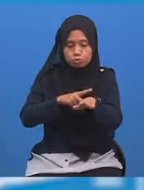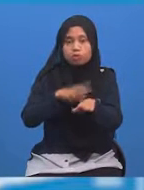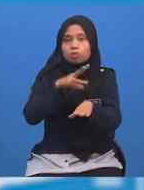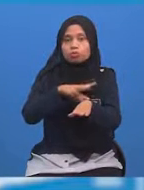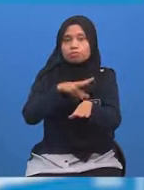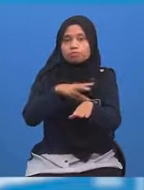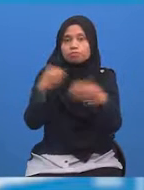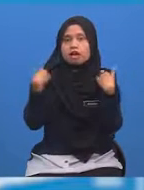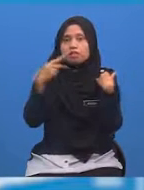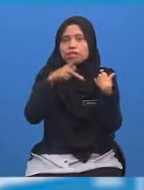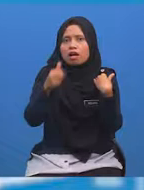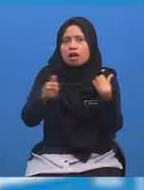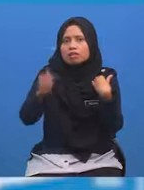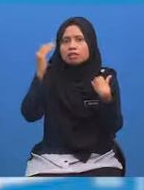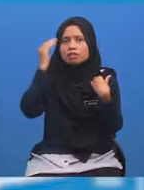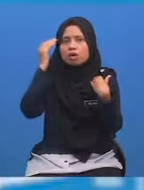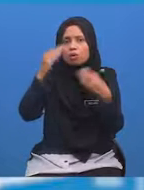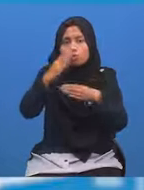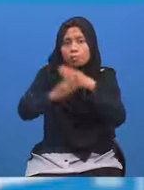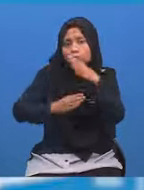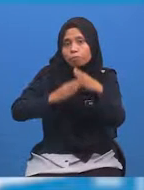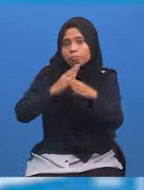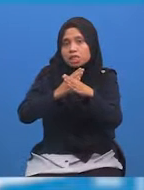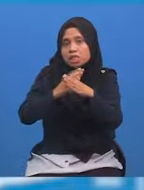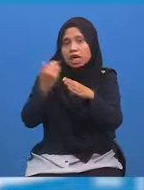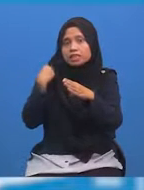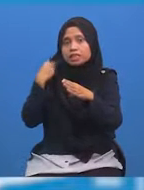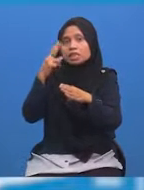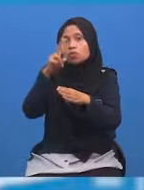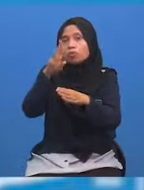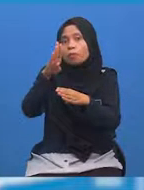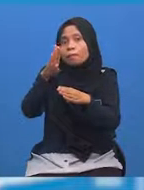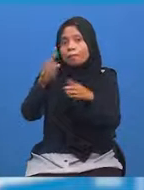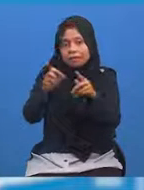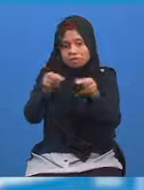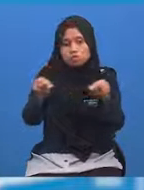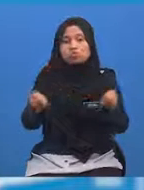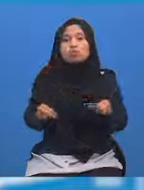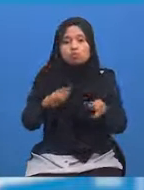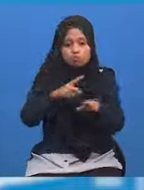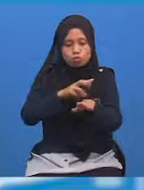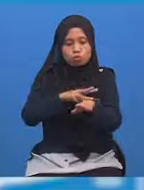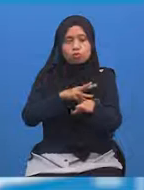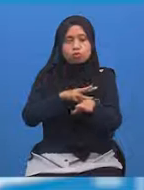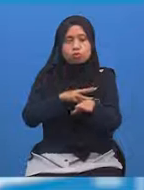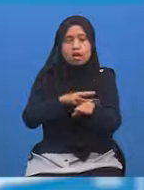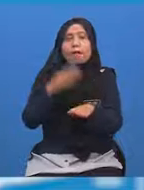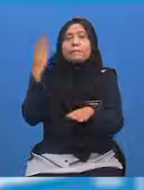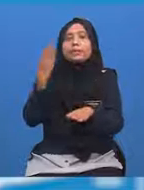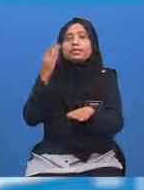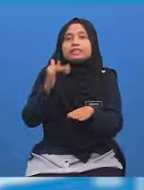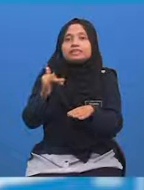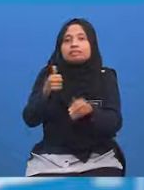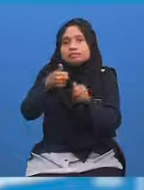Adakah anda tahu bahawa bumi dibahagikan kepada 24 zon waktu? Pada kebiasaannya,